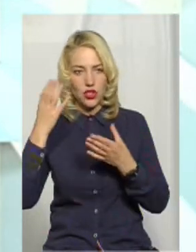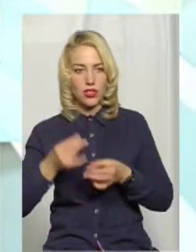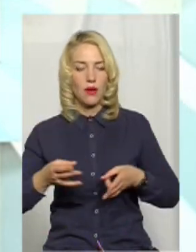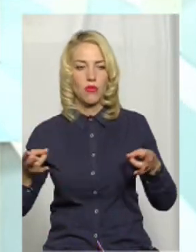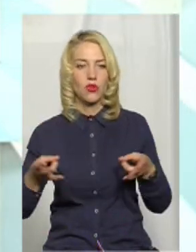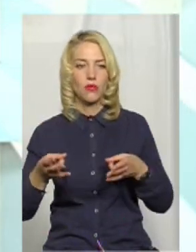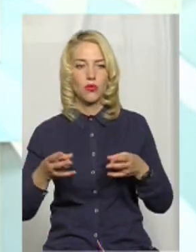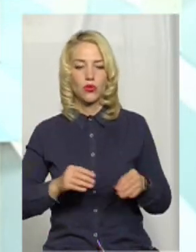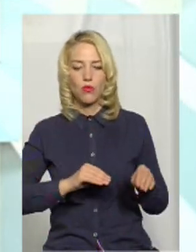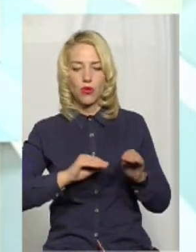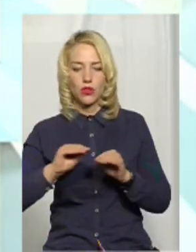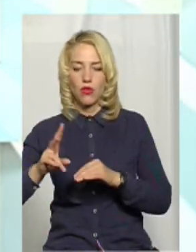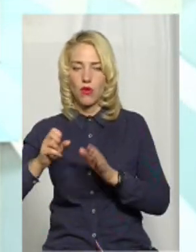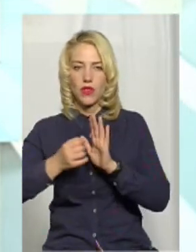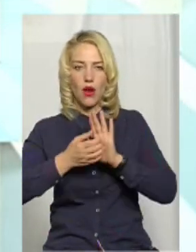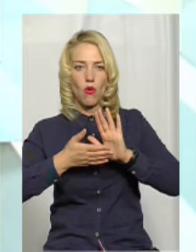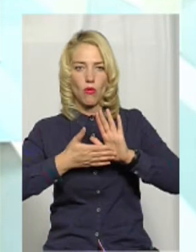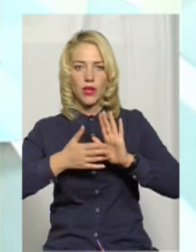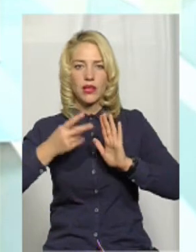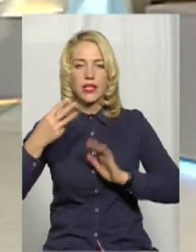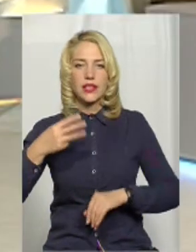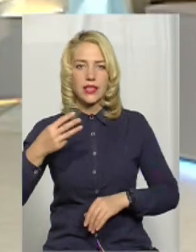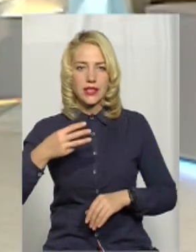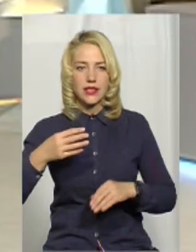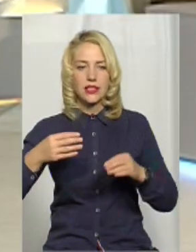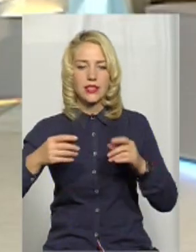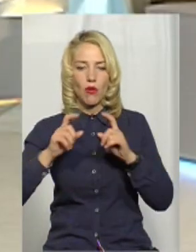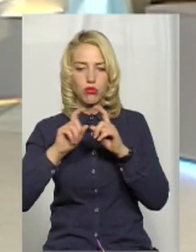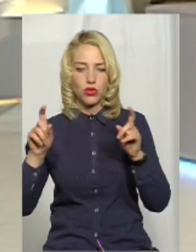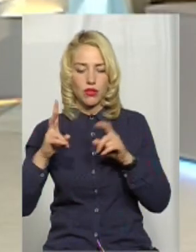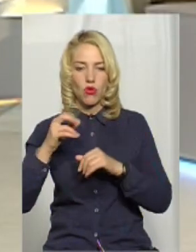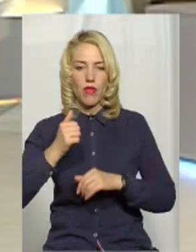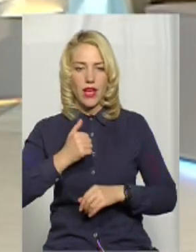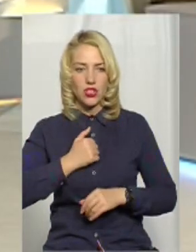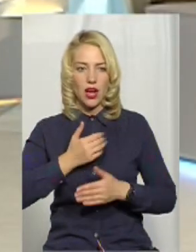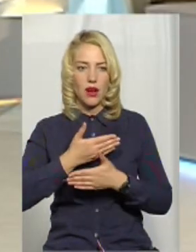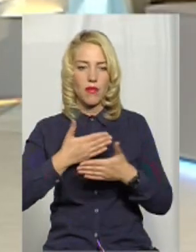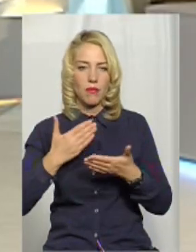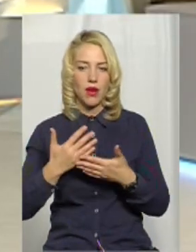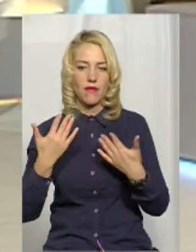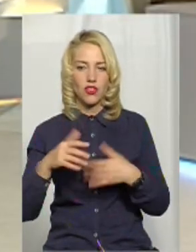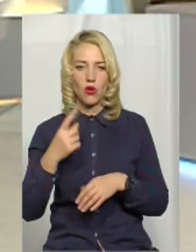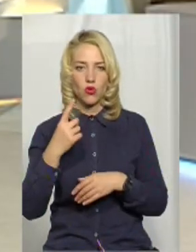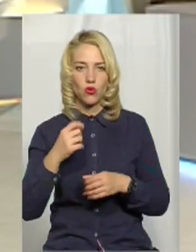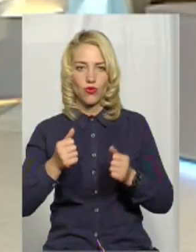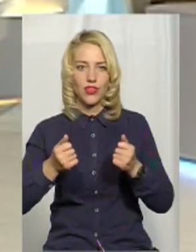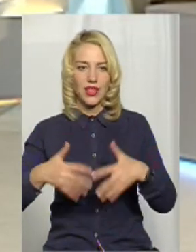постановки на облік близько 30 будівель. Але, на жаль, ми маємо вже одну втрачену.